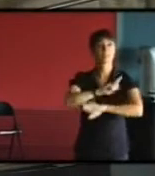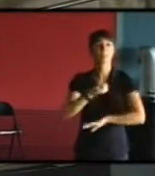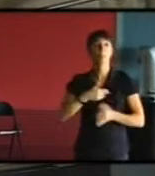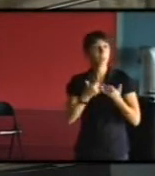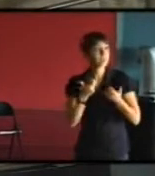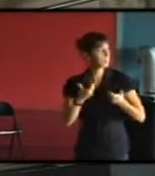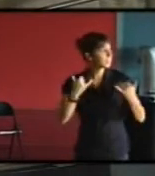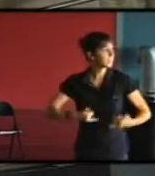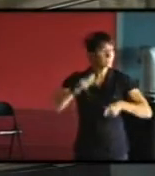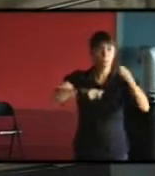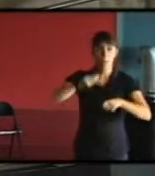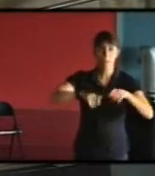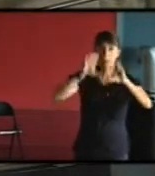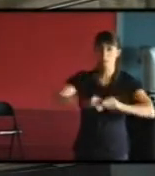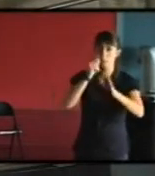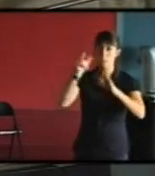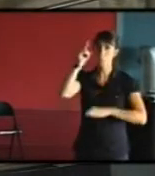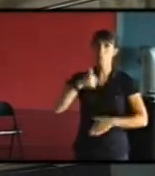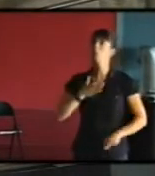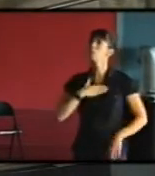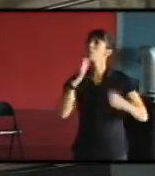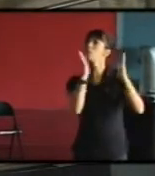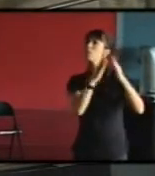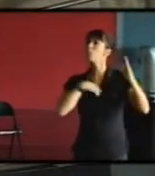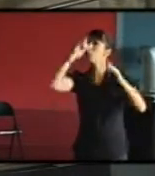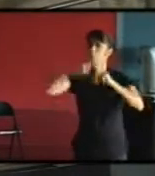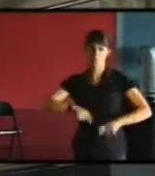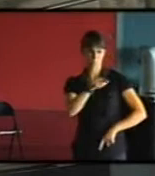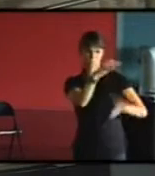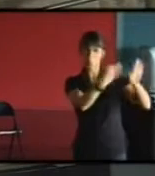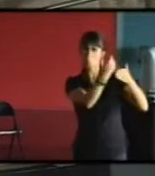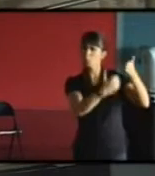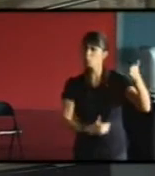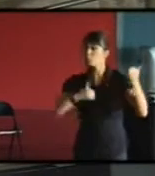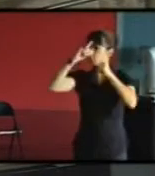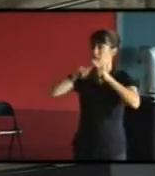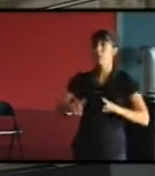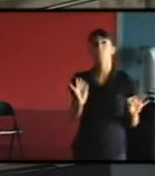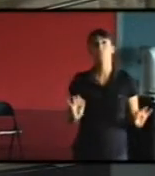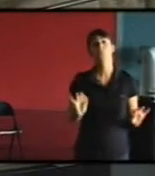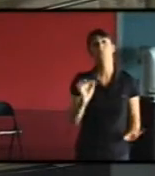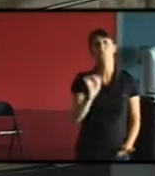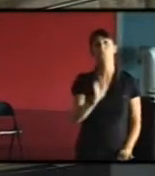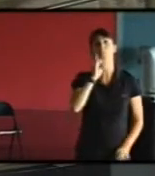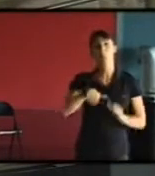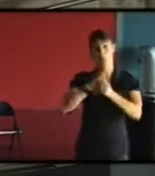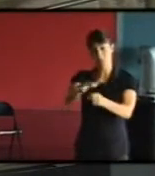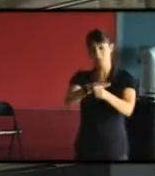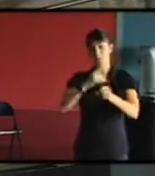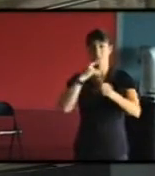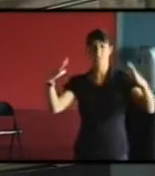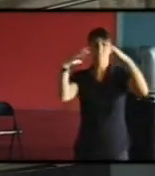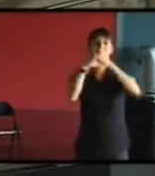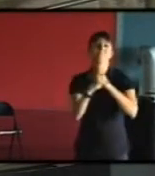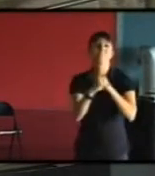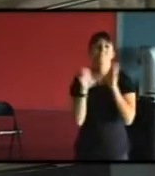dans la salle, si vous reconnaissez votre maison là et que vous n'êtes pas d'accord avec la valeur, c'est possible, parce qu'en réalité, on va fonctionner par zone. Ce qui sera intéressant pour la collectivité,